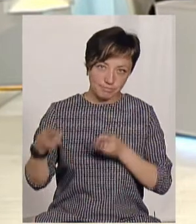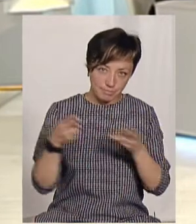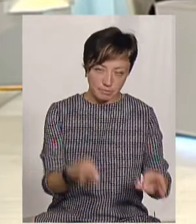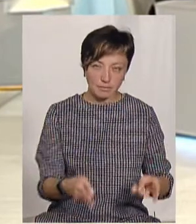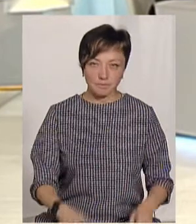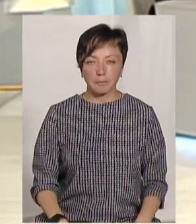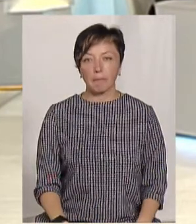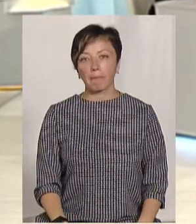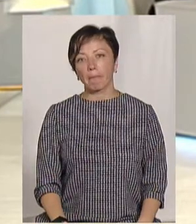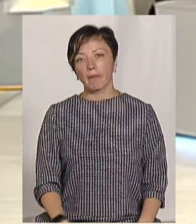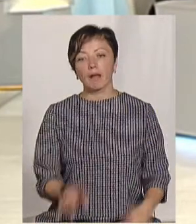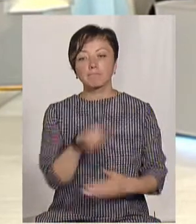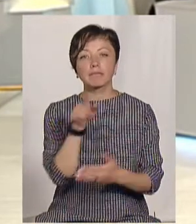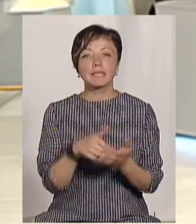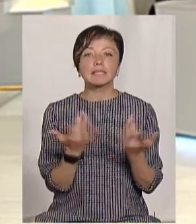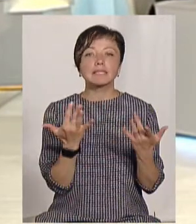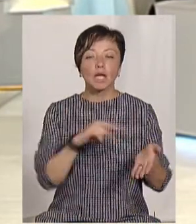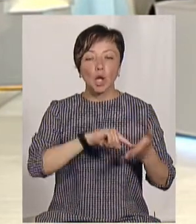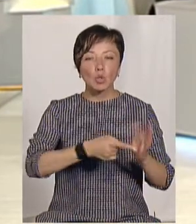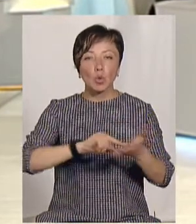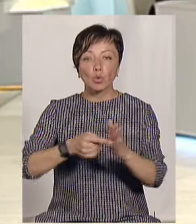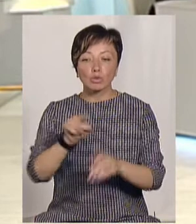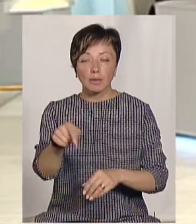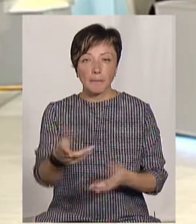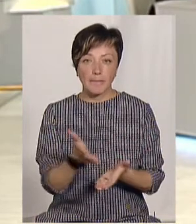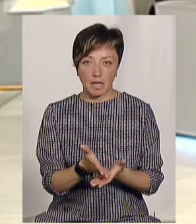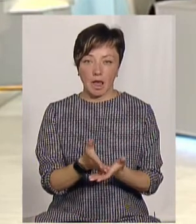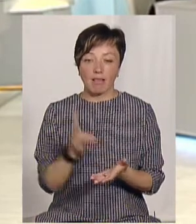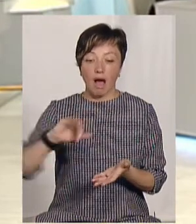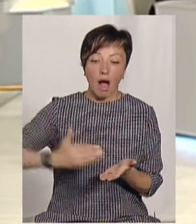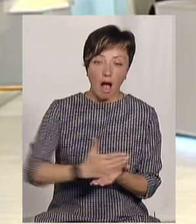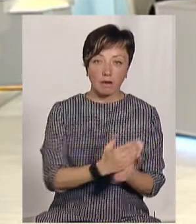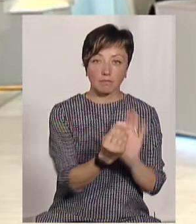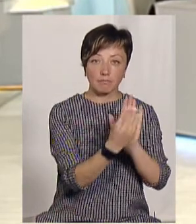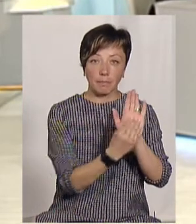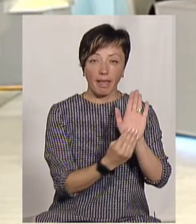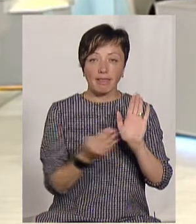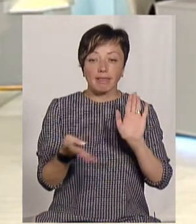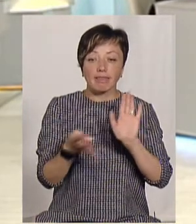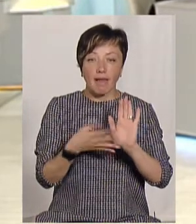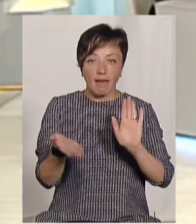всього точок там позначено? Ми на саму карту нанесли 9 точок,